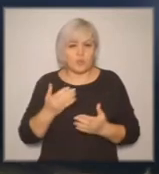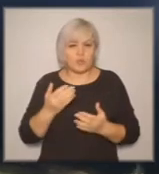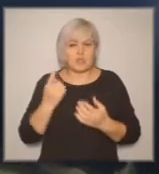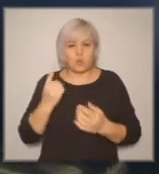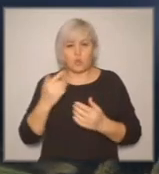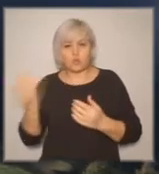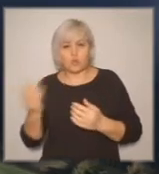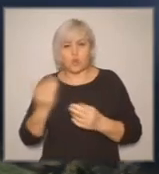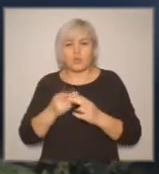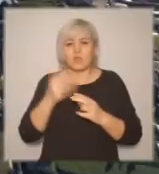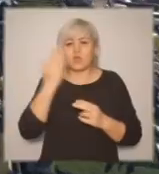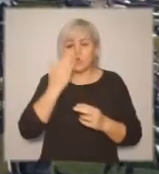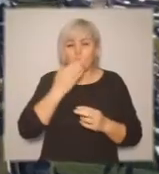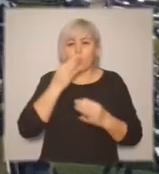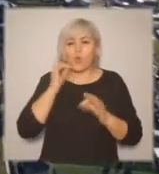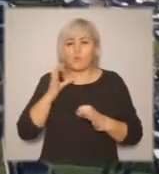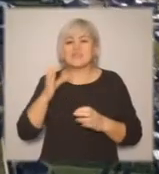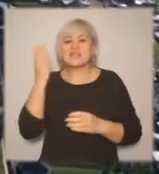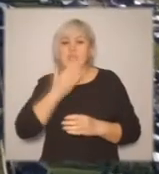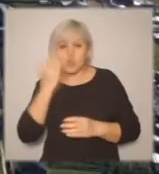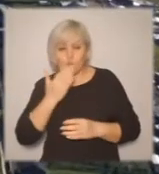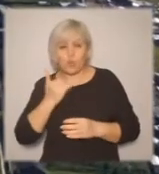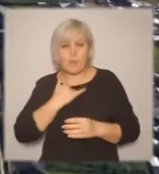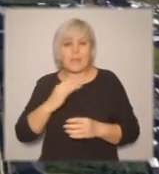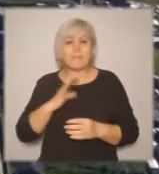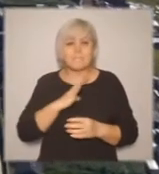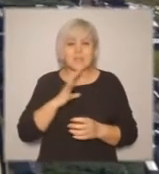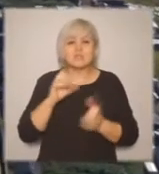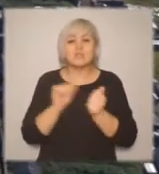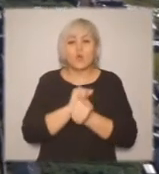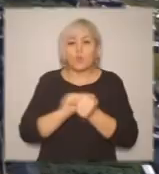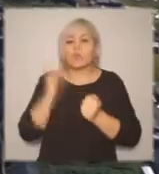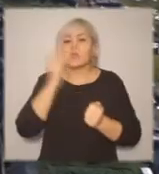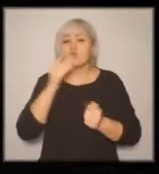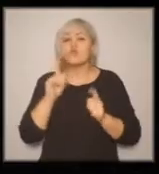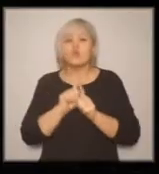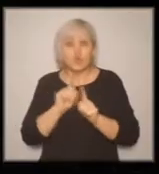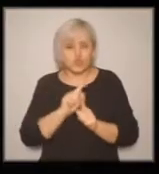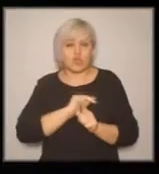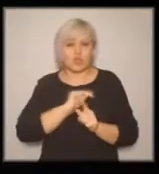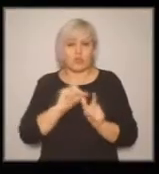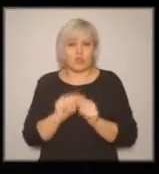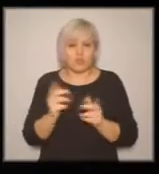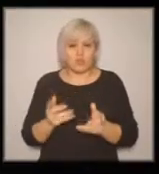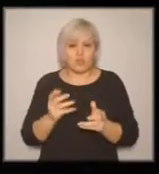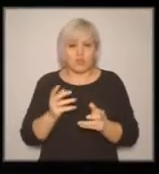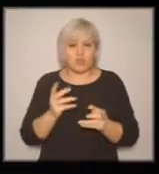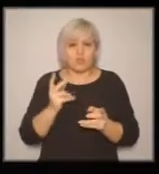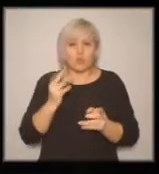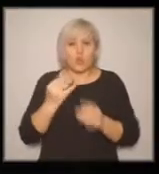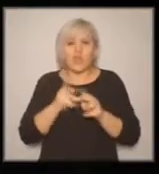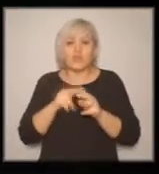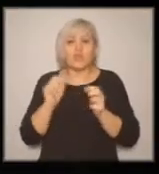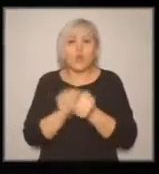кино, оно особенное, потому что оно очень созерцательное. И там есть серии, где нужно очень много